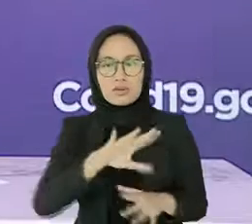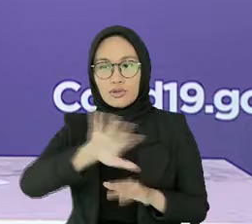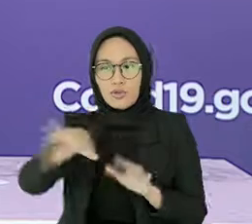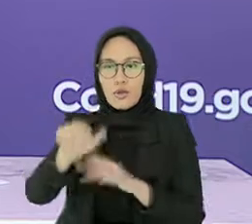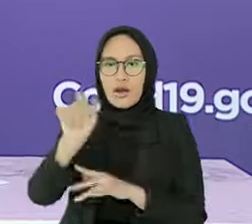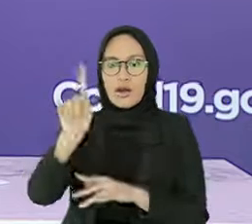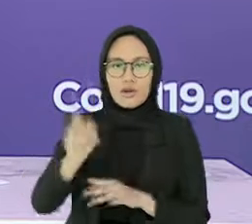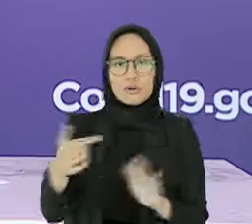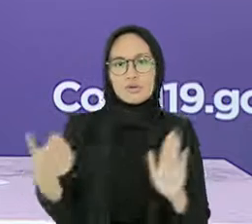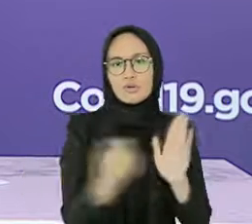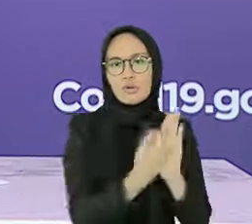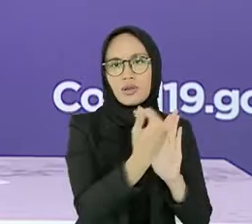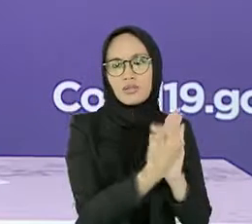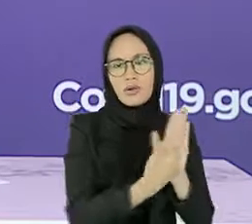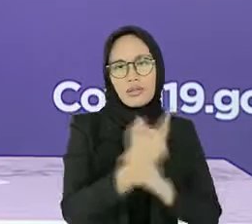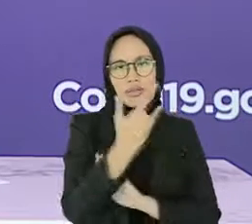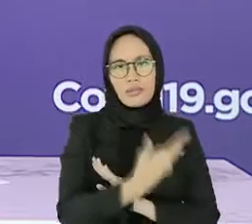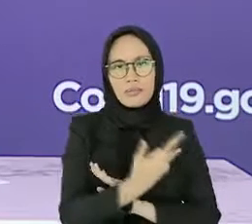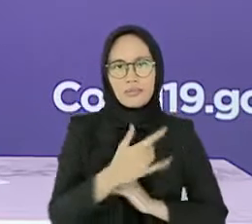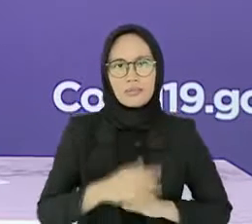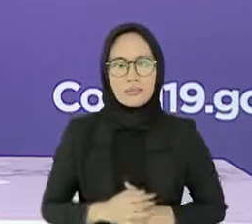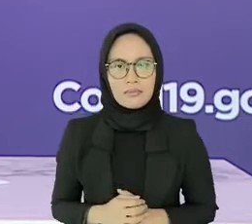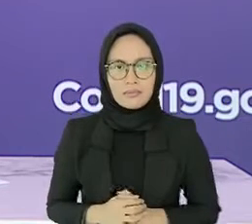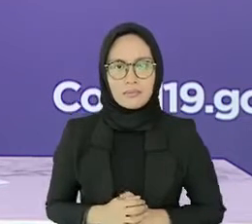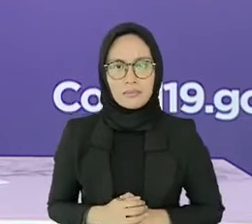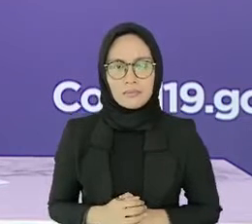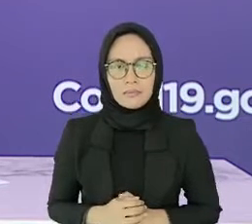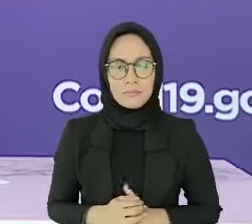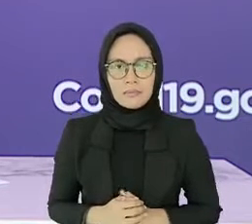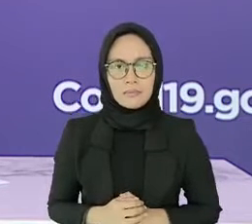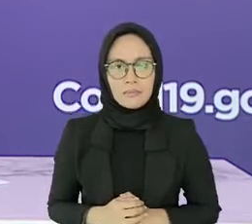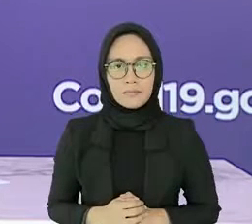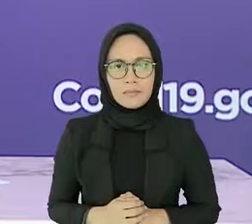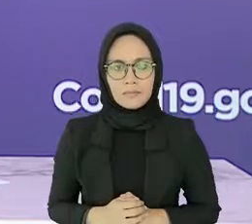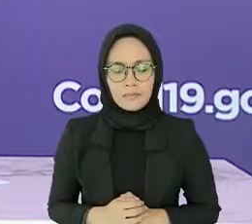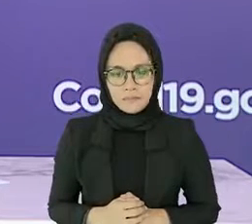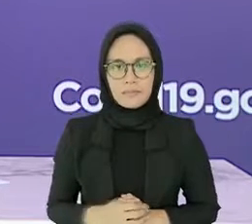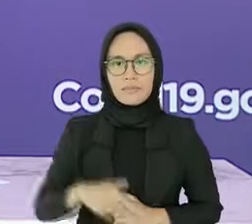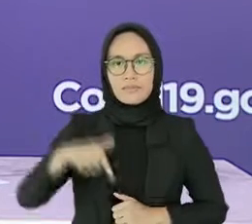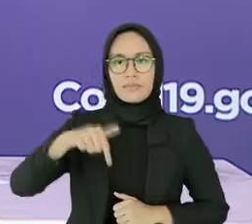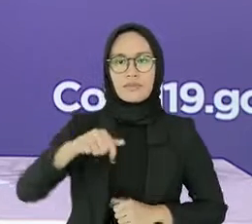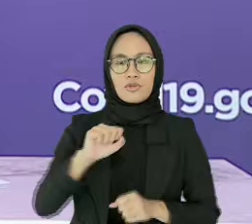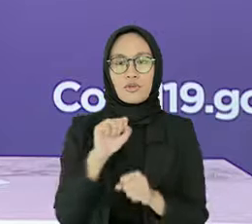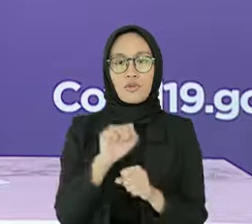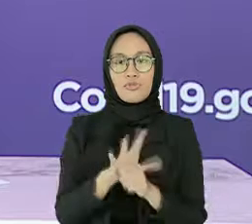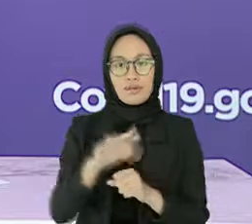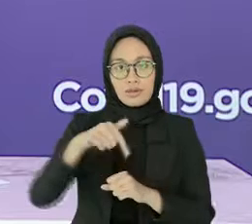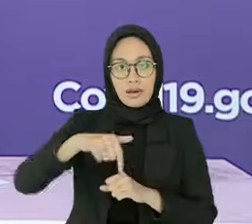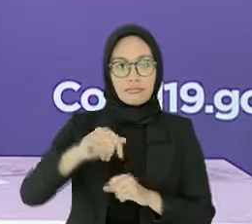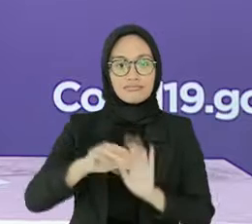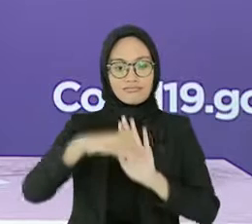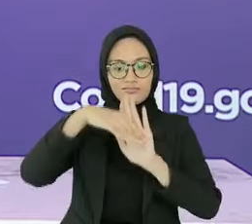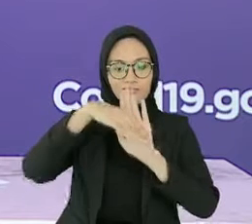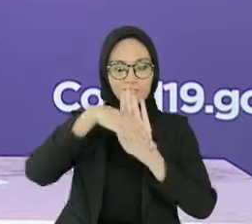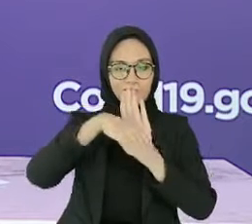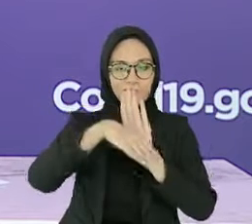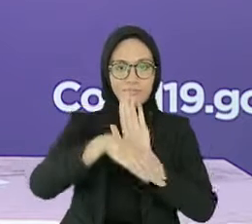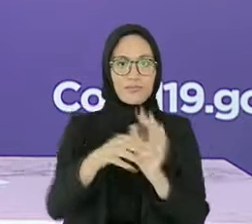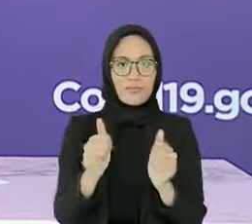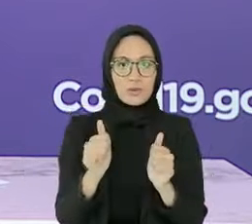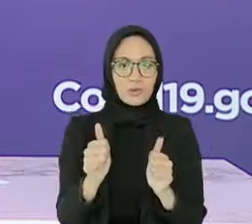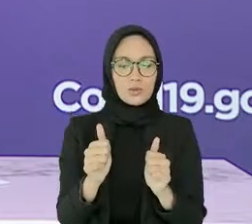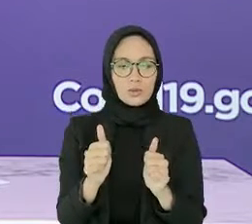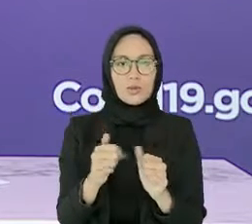utama pemeriksaan COVID-19. Pada keadaan kasus COVID-19 yang sedang rendah seperti saat ini,